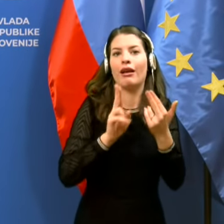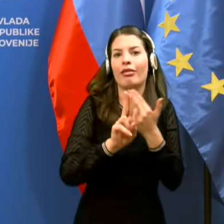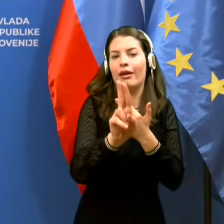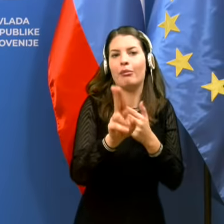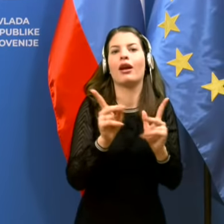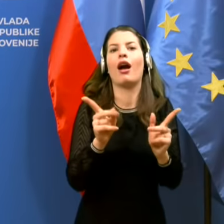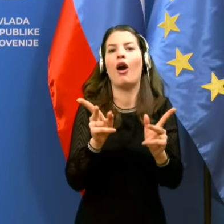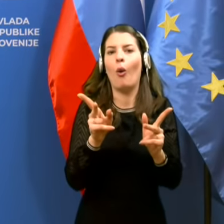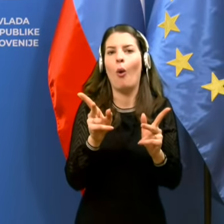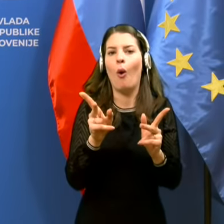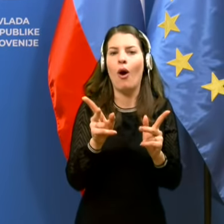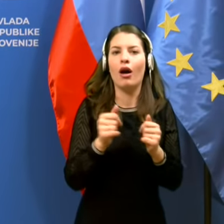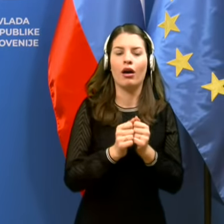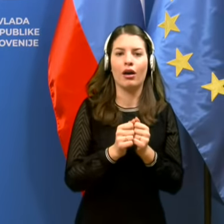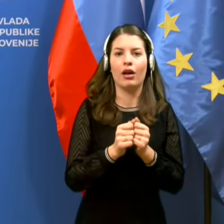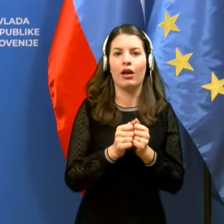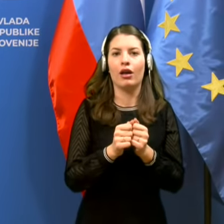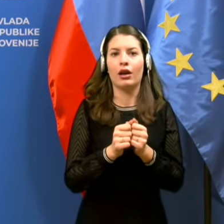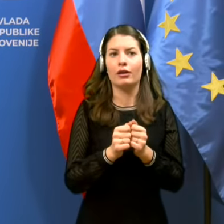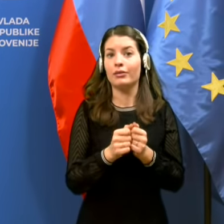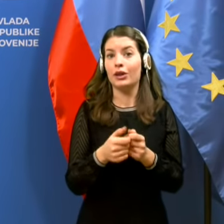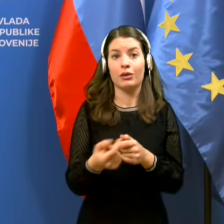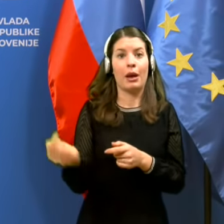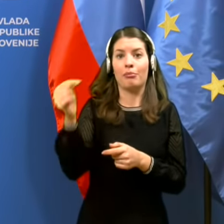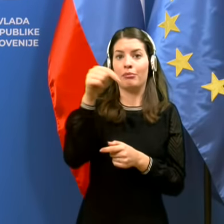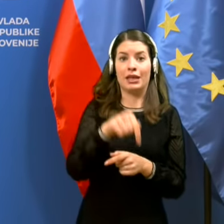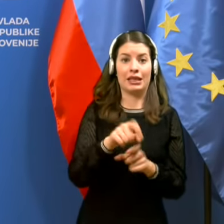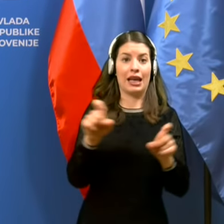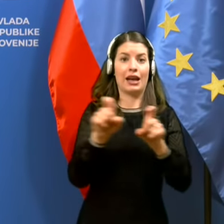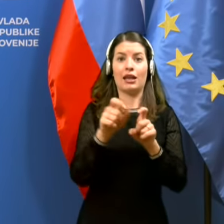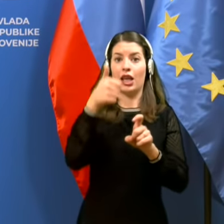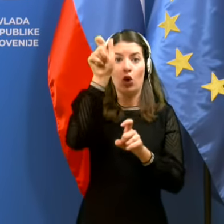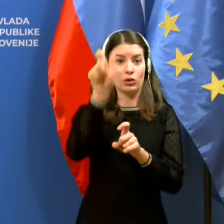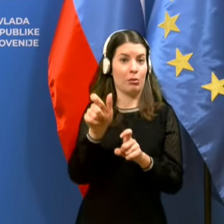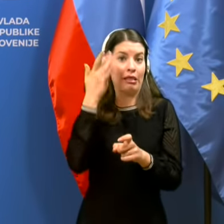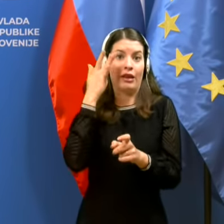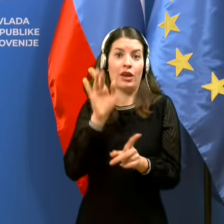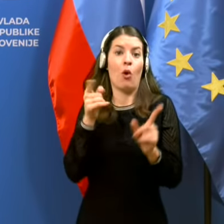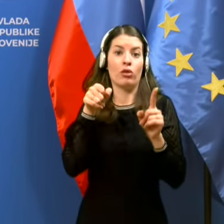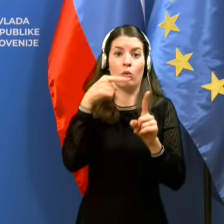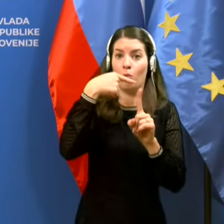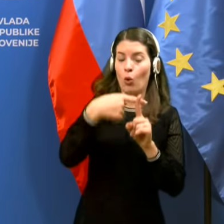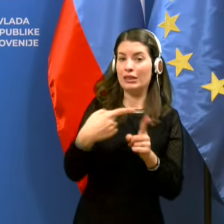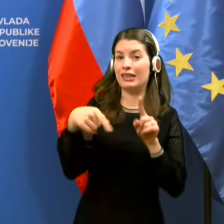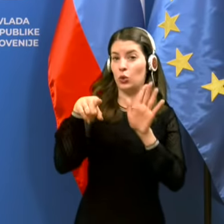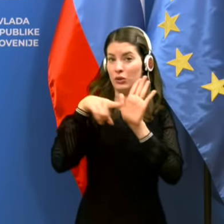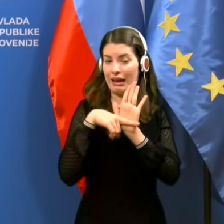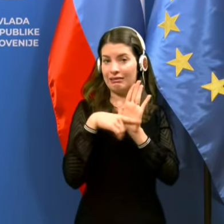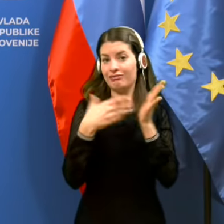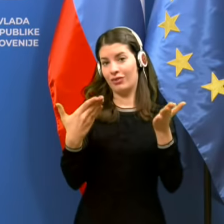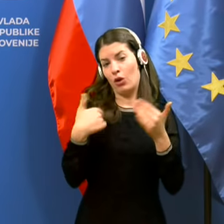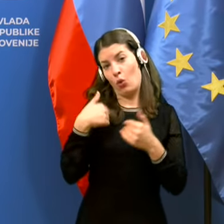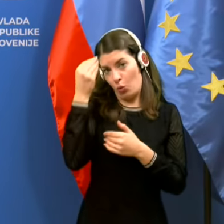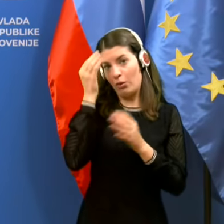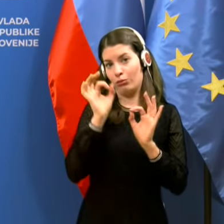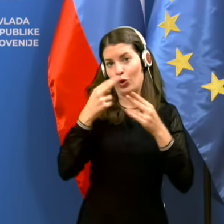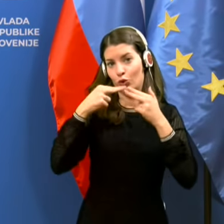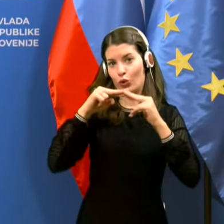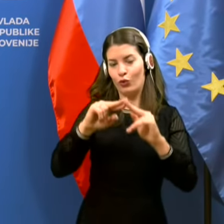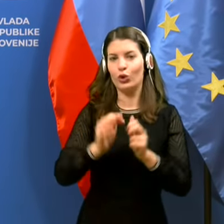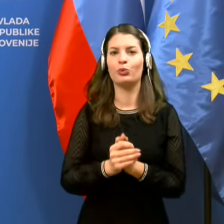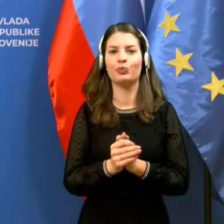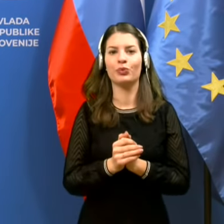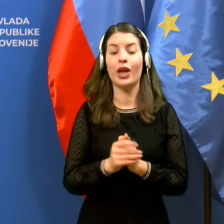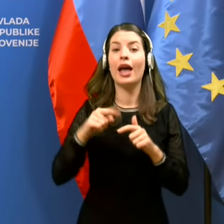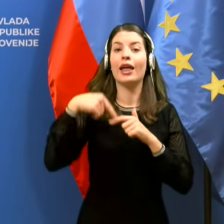pondelje, kaj ne, in da so v razredu od sebe, ki ne vemo, če so pozitivne ali negativne. Upam, da sem odgovorno. Hvala lepa.